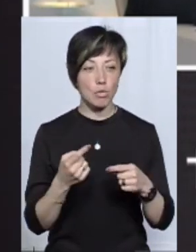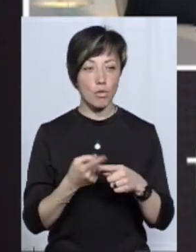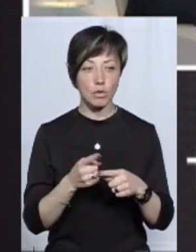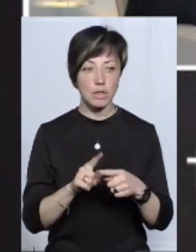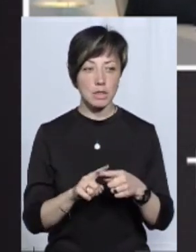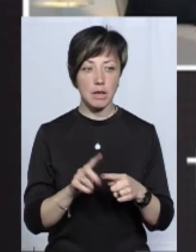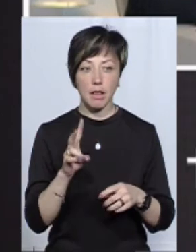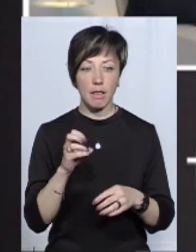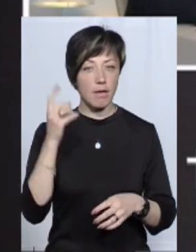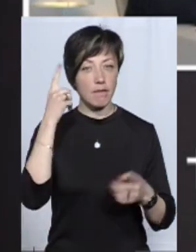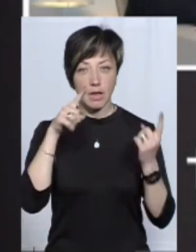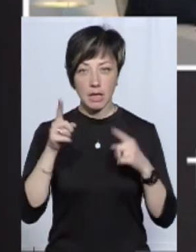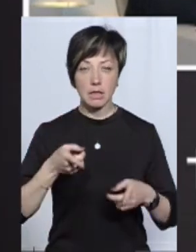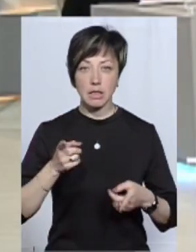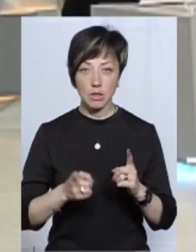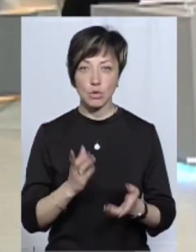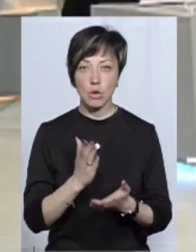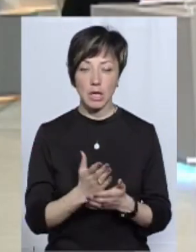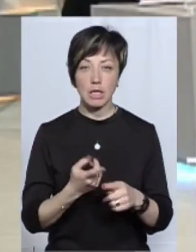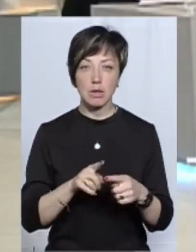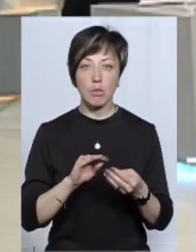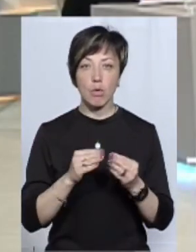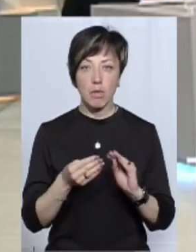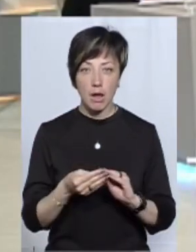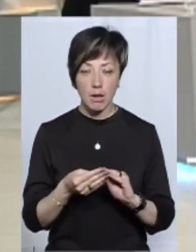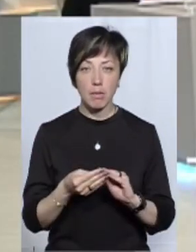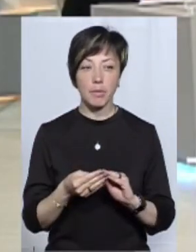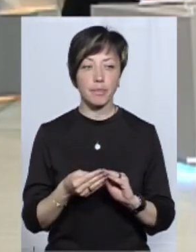не вигадка. Дійсно, є ці проблеми.